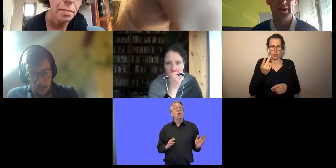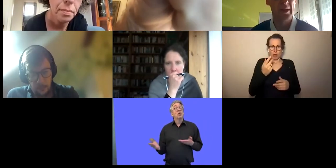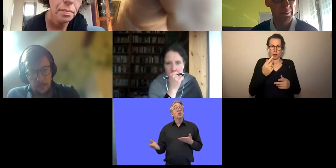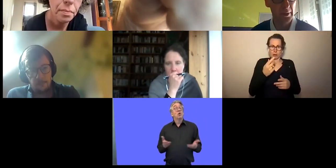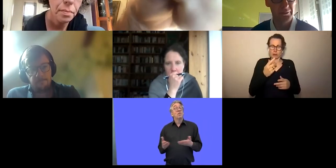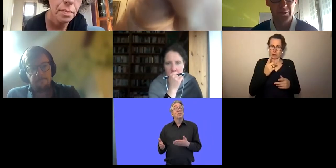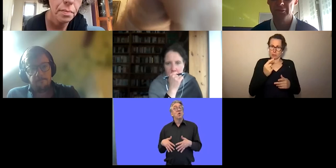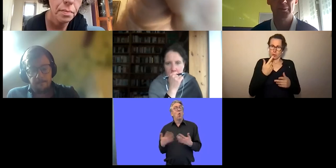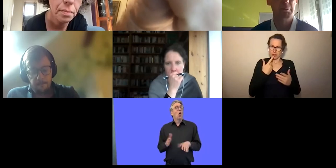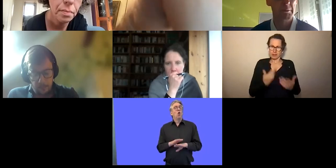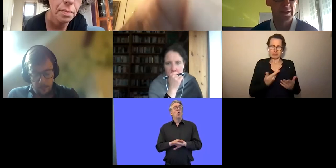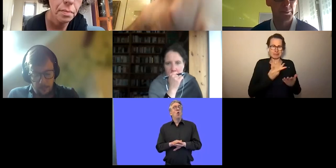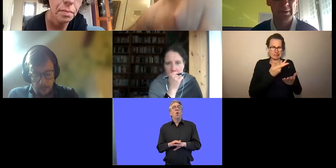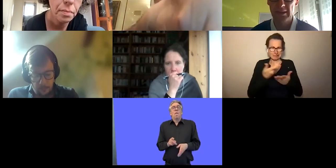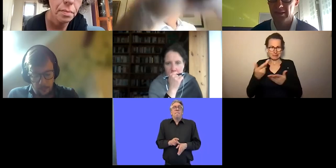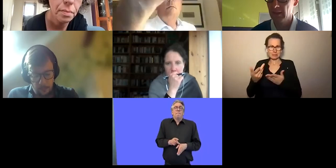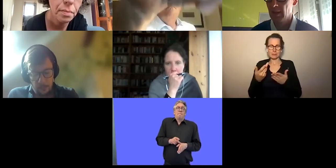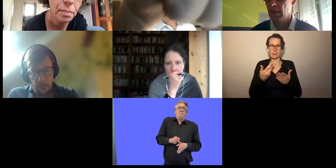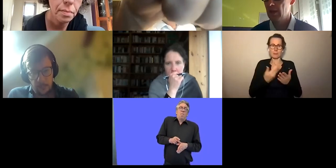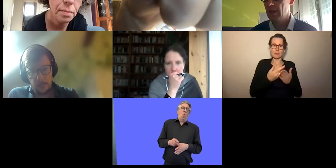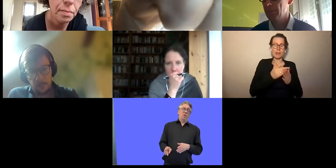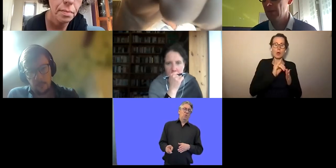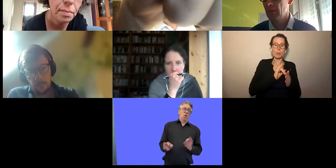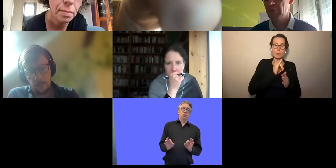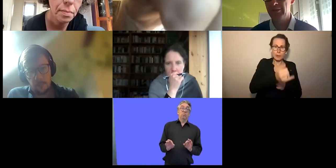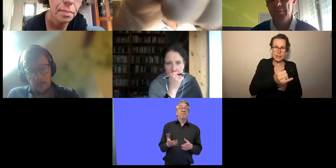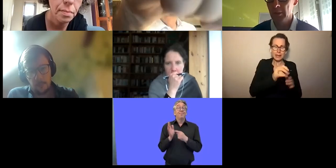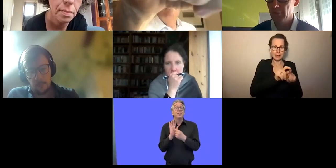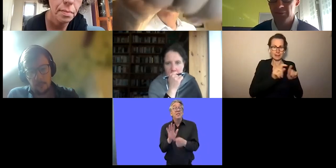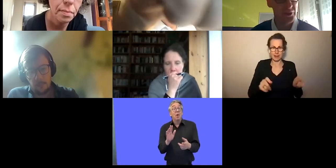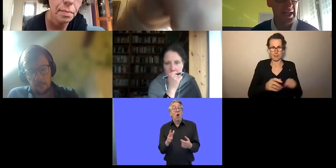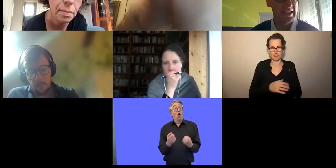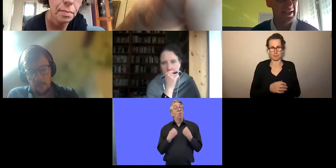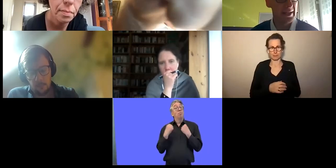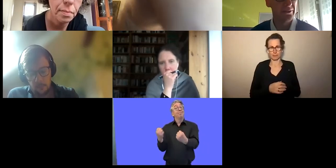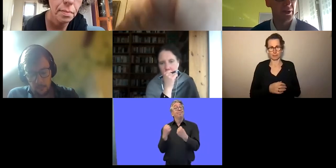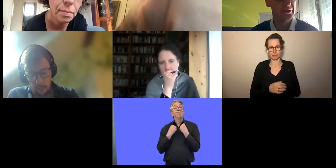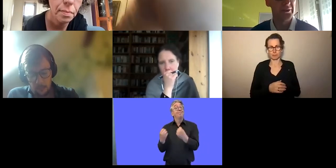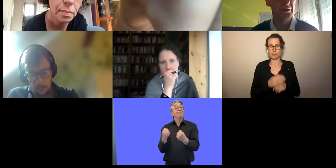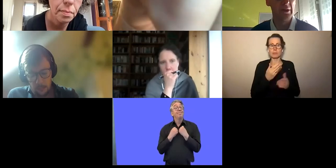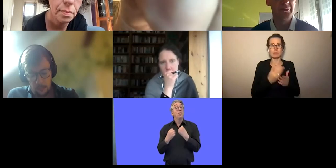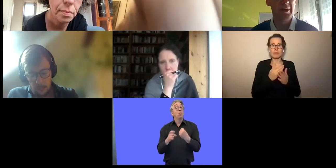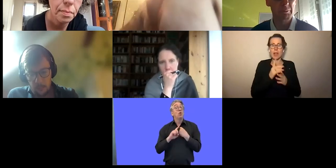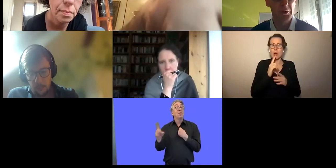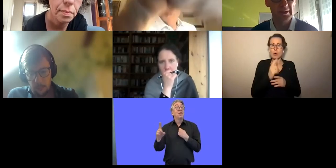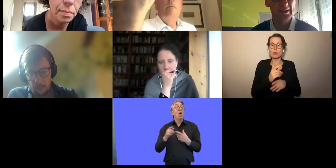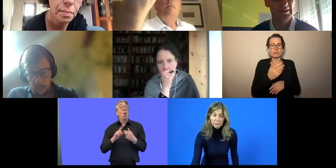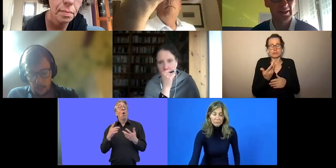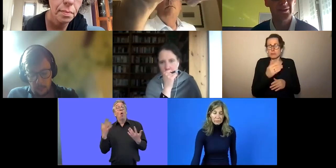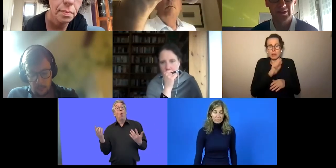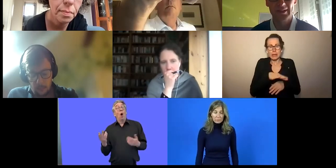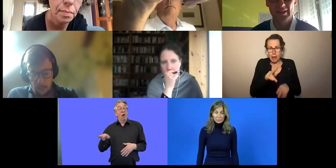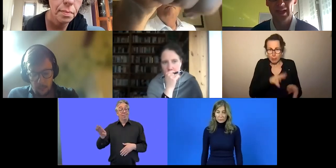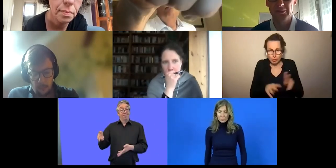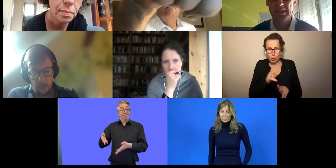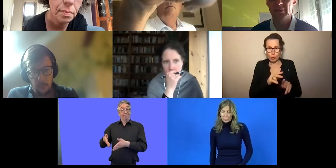um nichtberufliche Probleme von Menschen mit Behinderungen kümmern, zum Beispiel um Mobilitätsfragen oder auch um Kinderbetreuung.